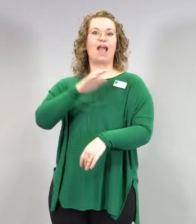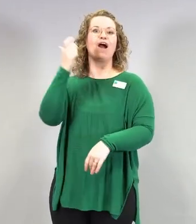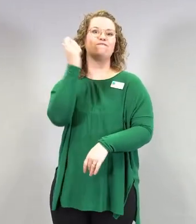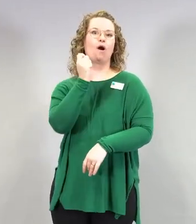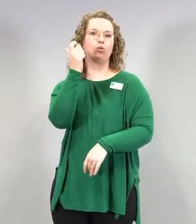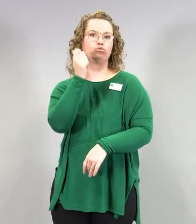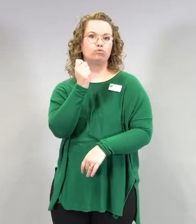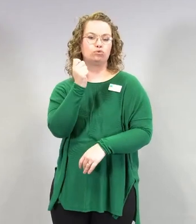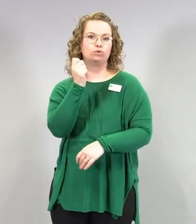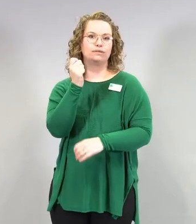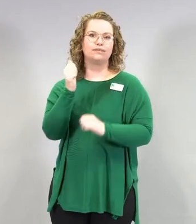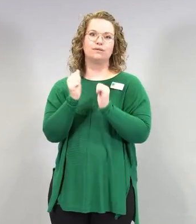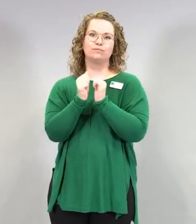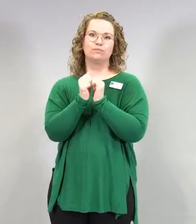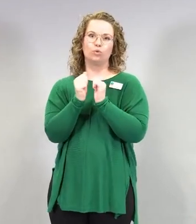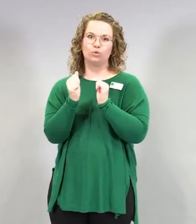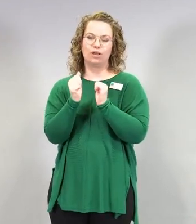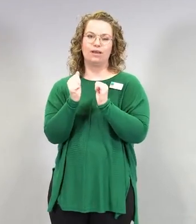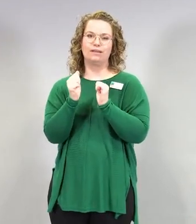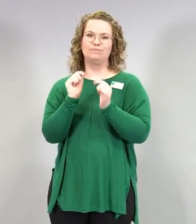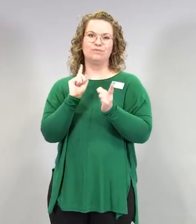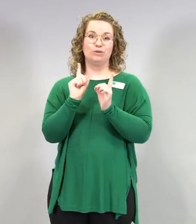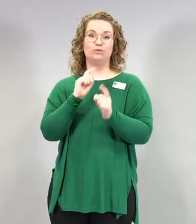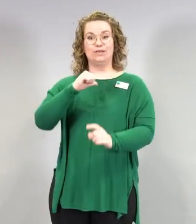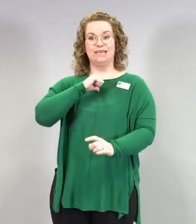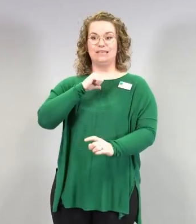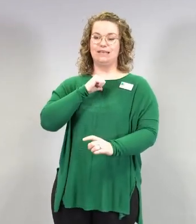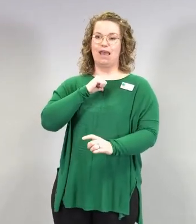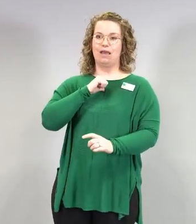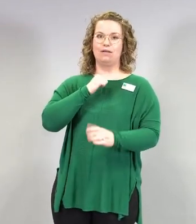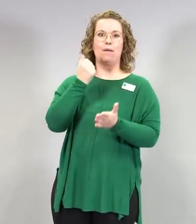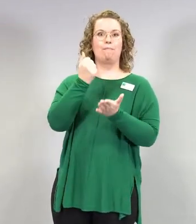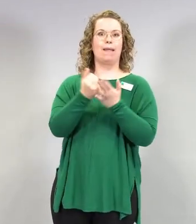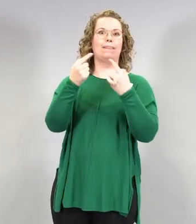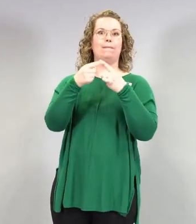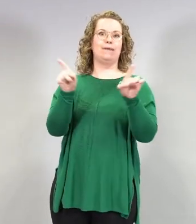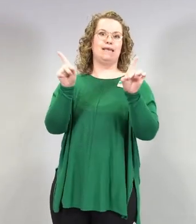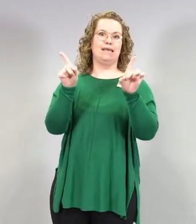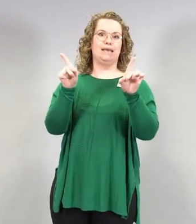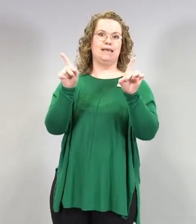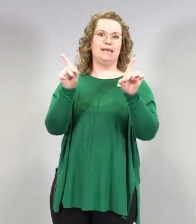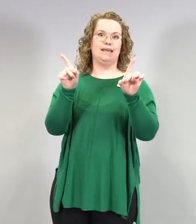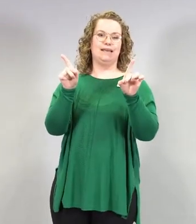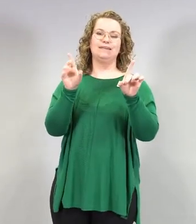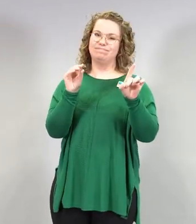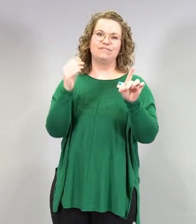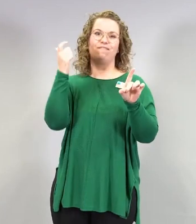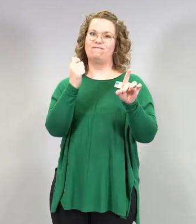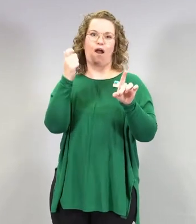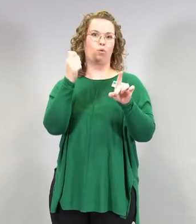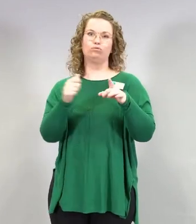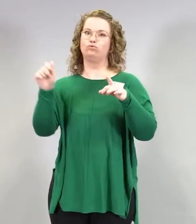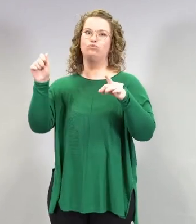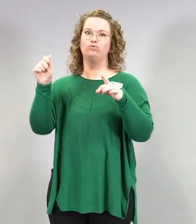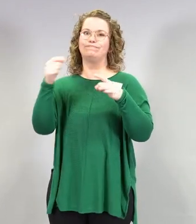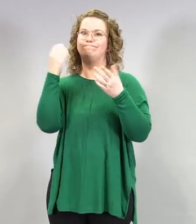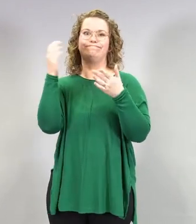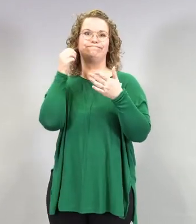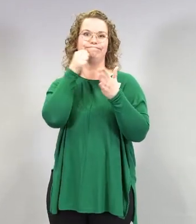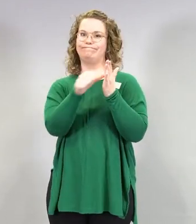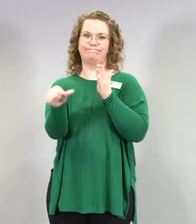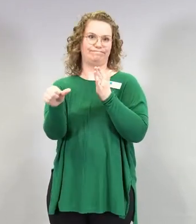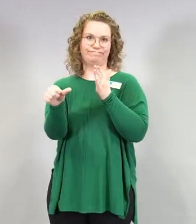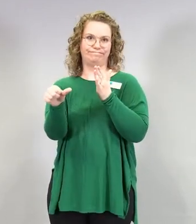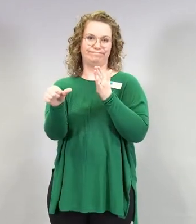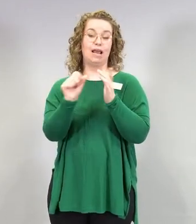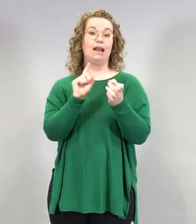minkä vuoksi tällä hetkellä emme voi ajatella, että ihminen omalla vastuullaan sen sitten ottaisi noissa nuoremmissa ikäryhmissä, että